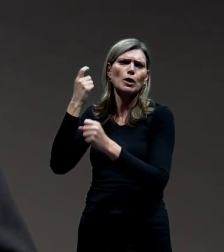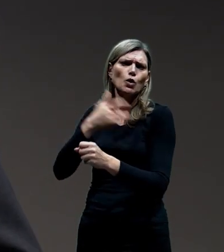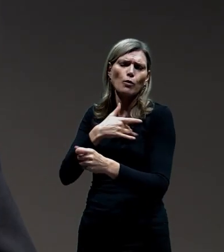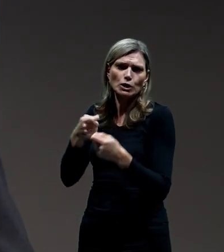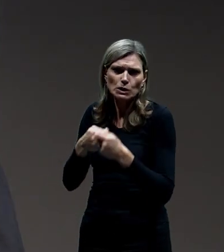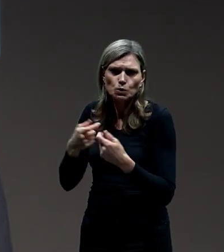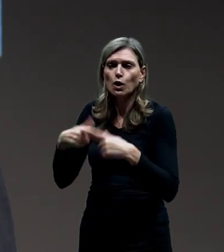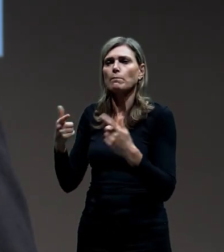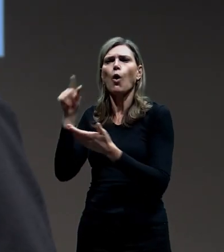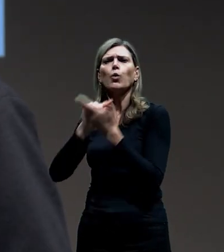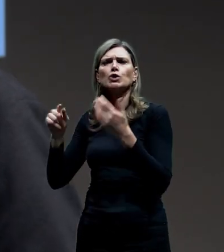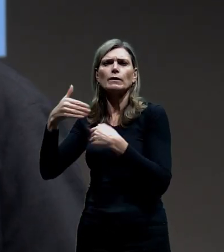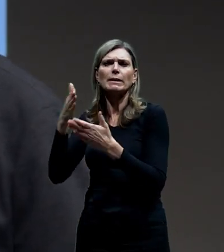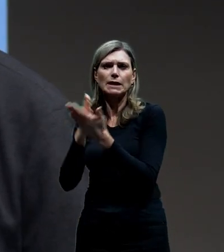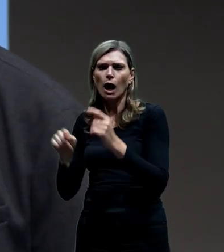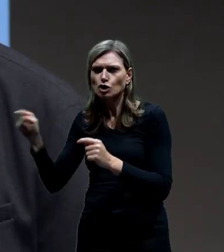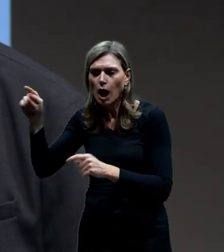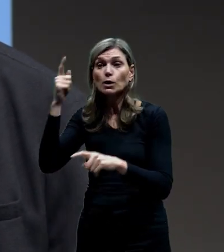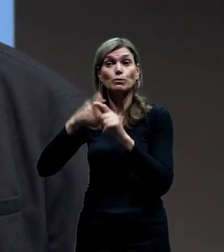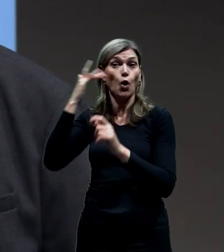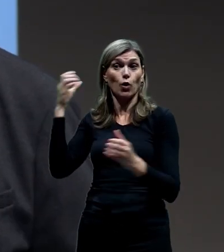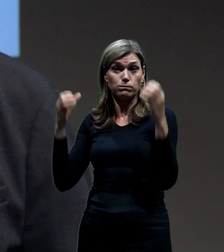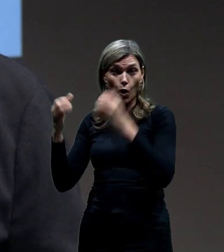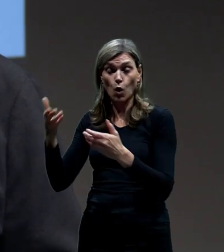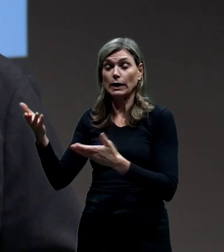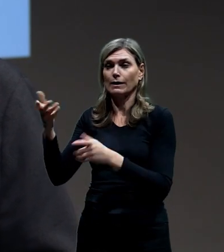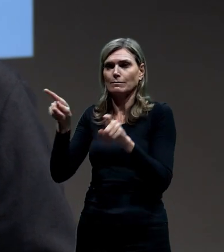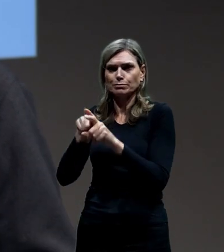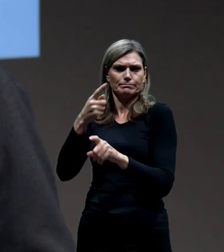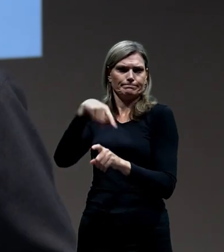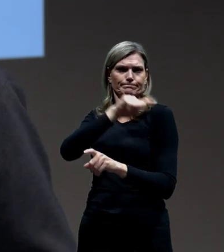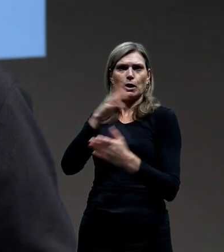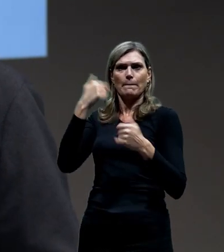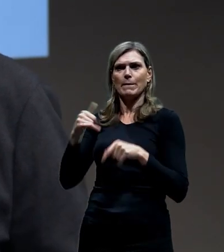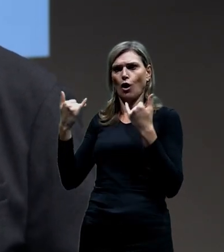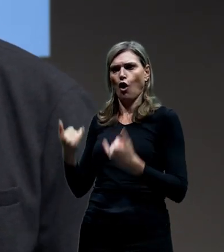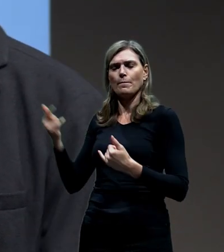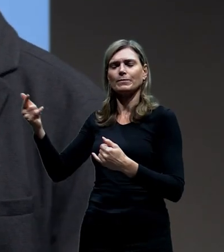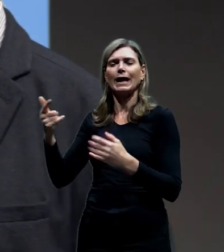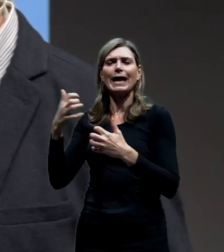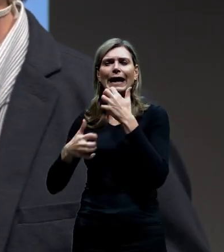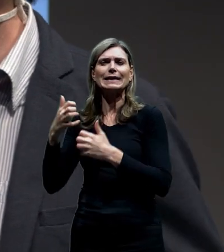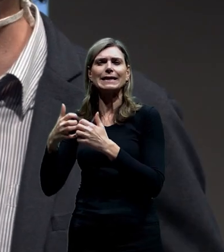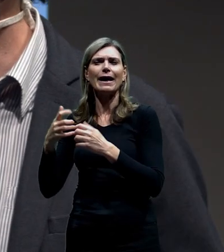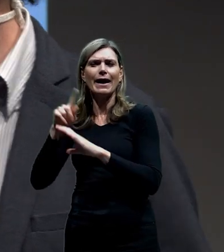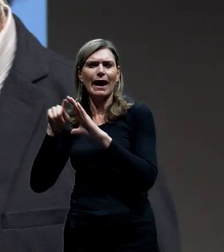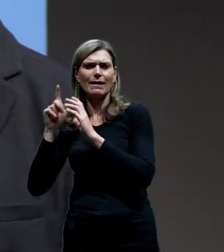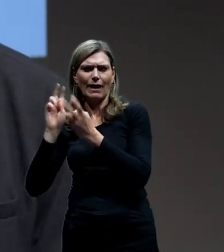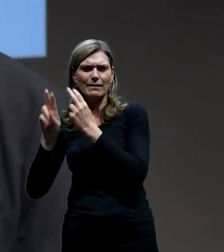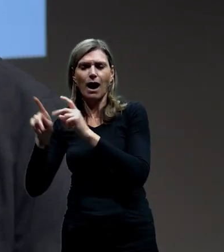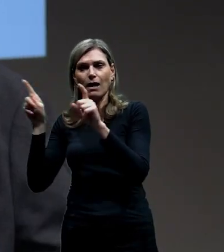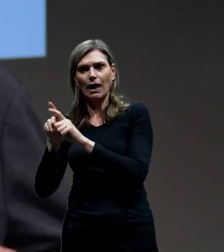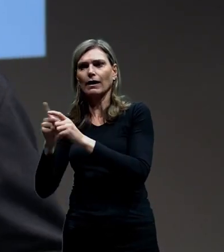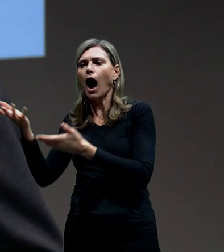části a expertů, a podobně, jako jsme k tomu přistoupili u lidské radiály, tak aby dala jasné